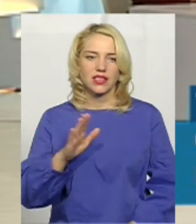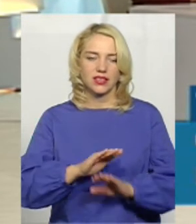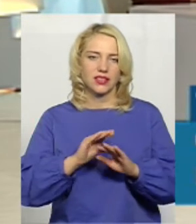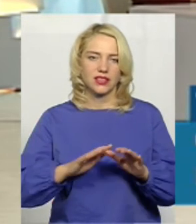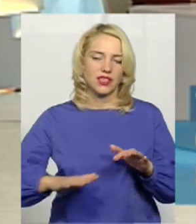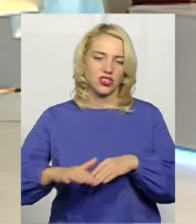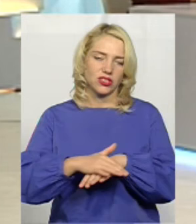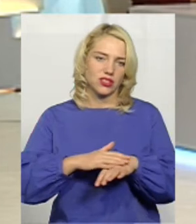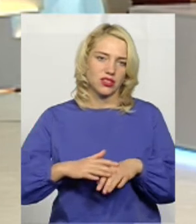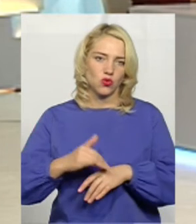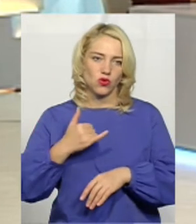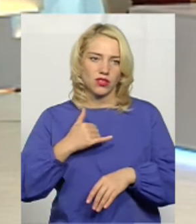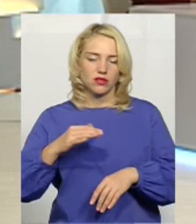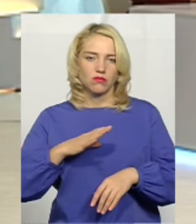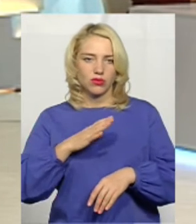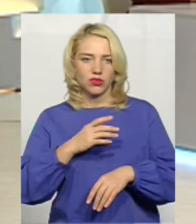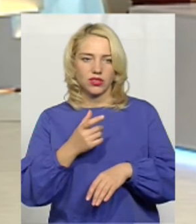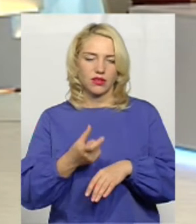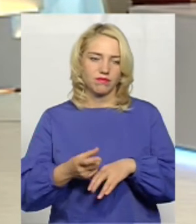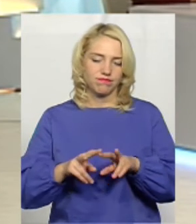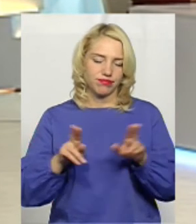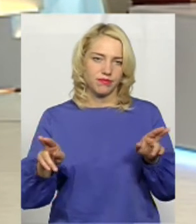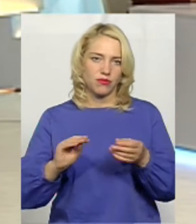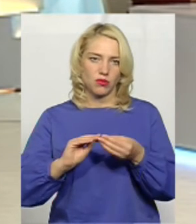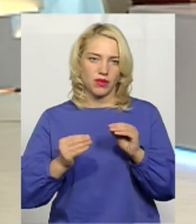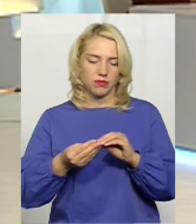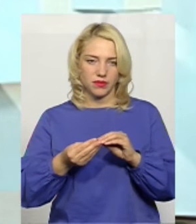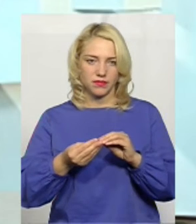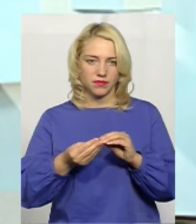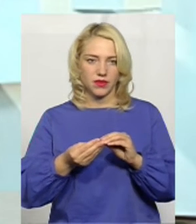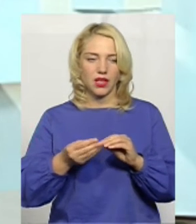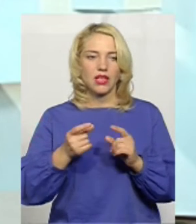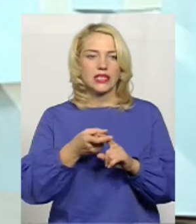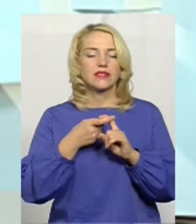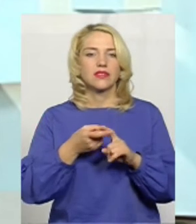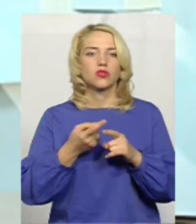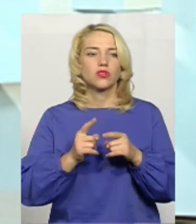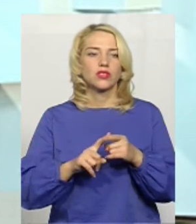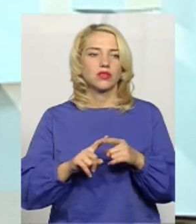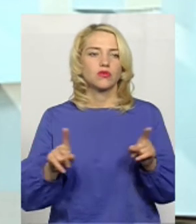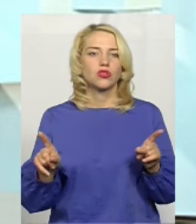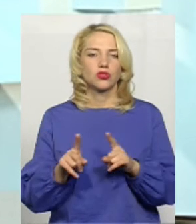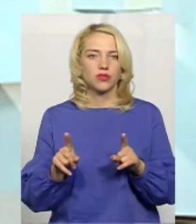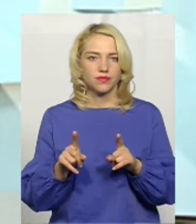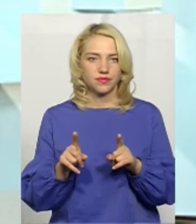населенням у нас були, напевне, аналогічні проблеми. У зв'язку з тим, що